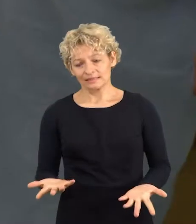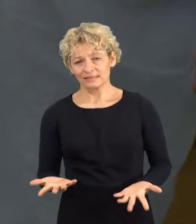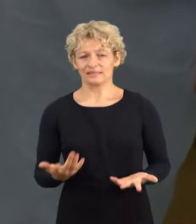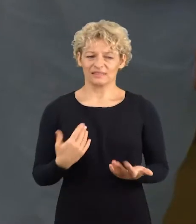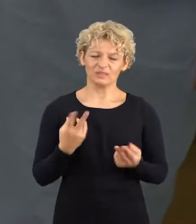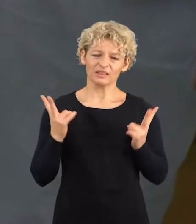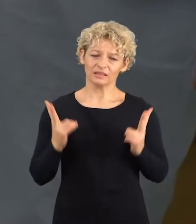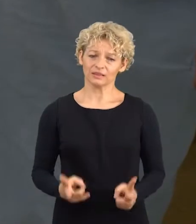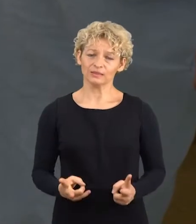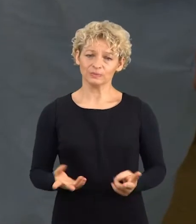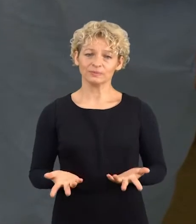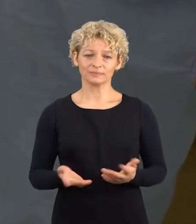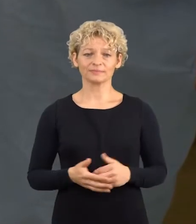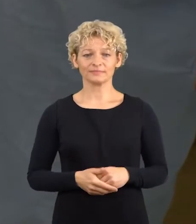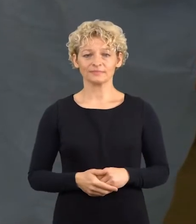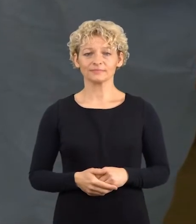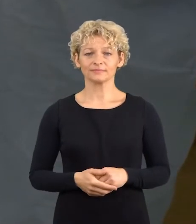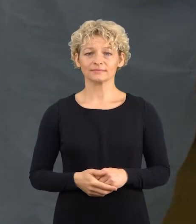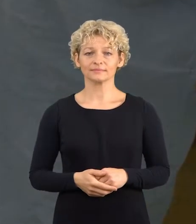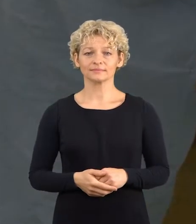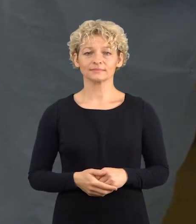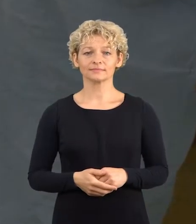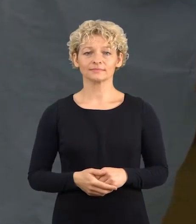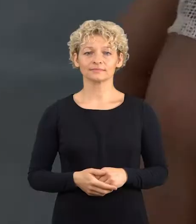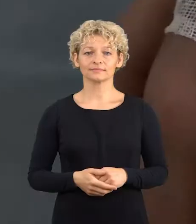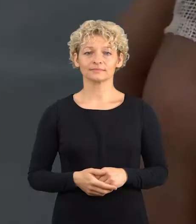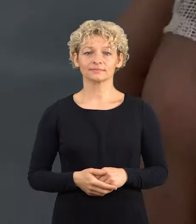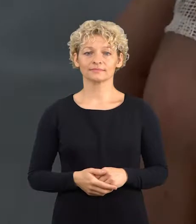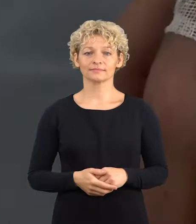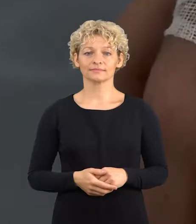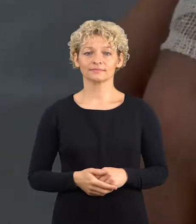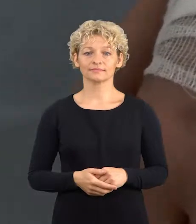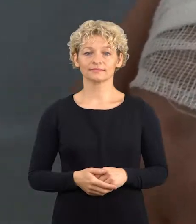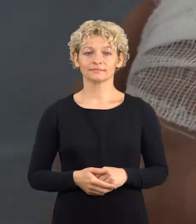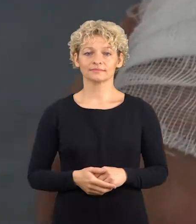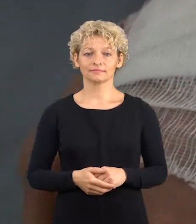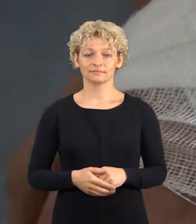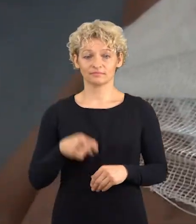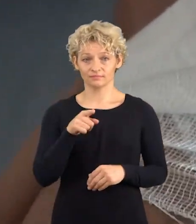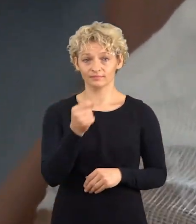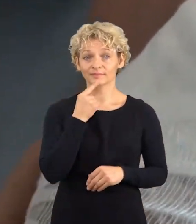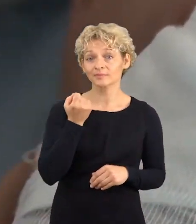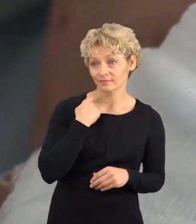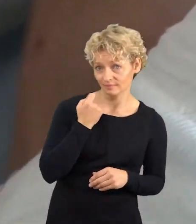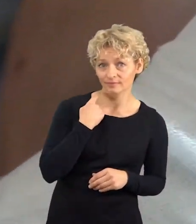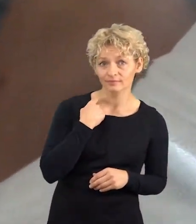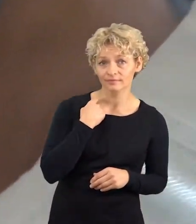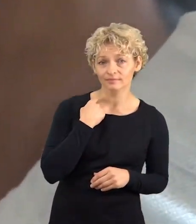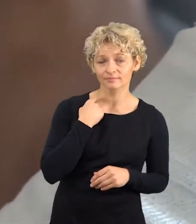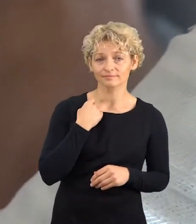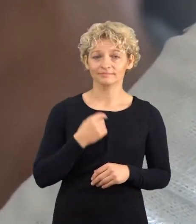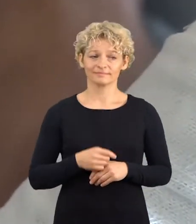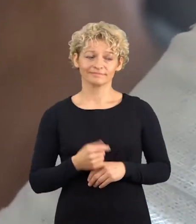Liaudiškai šnekant į mirkęs, tik nuo kitos skyščio buvo ir pats iš penkių litrų bako degalų į krosnį šliukštelėjas